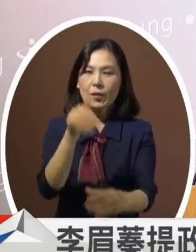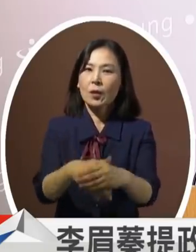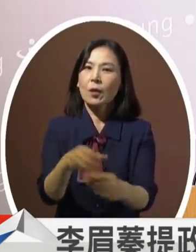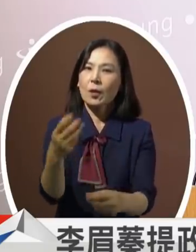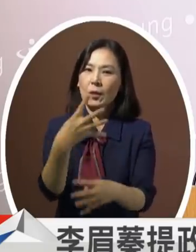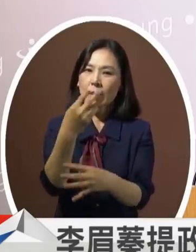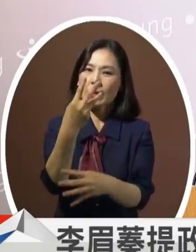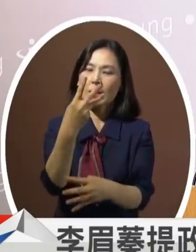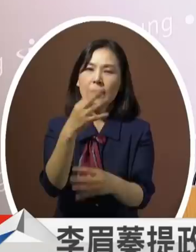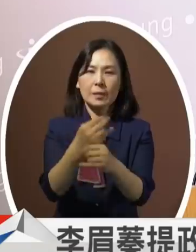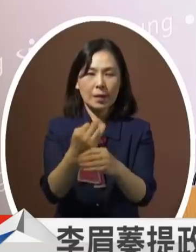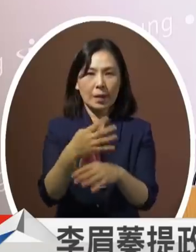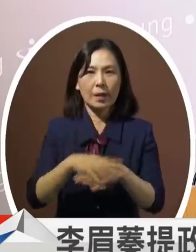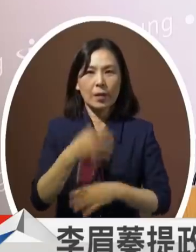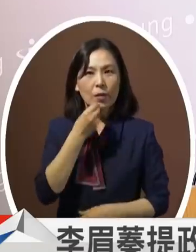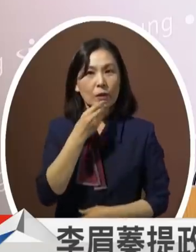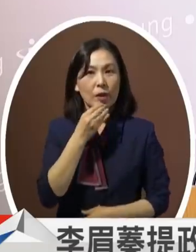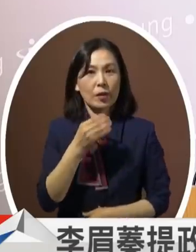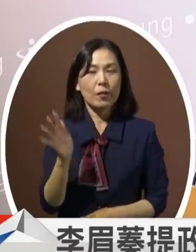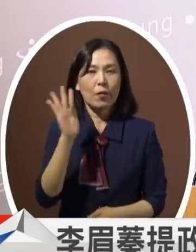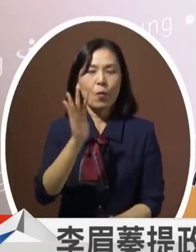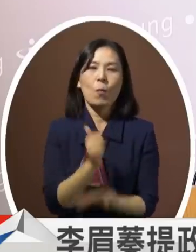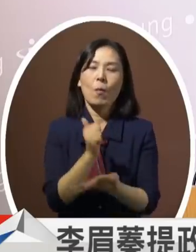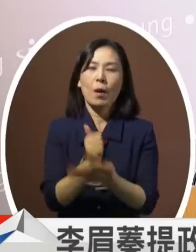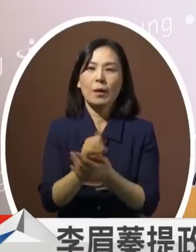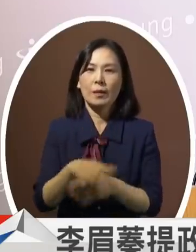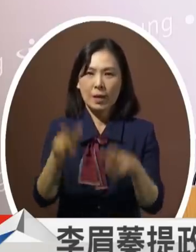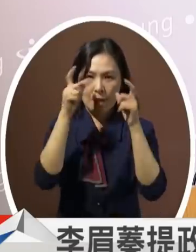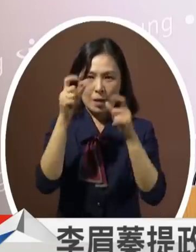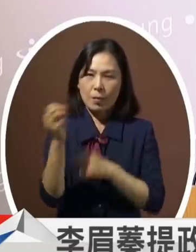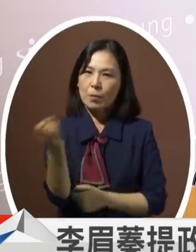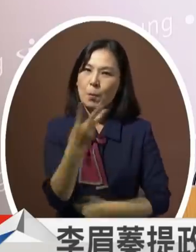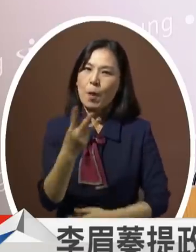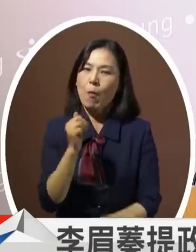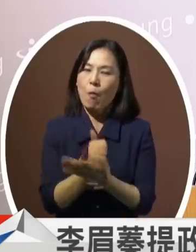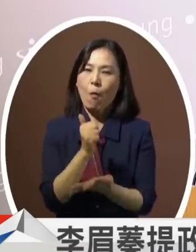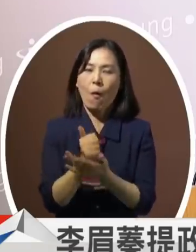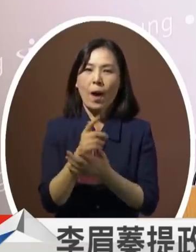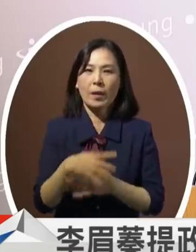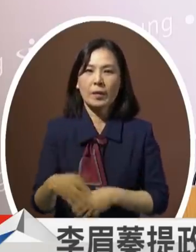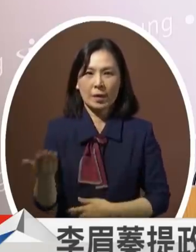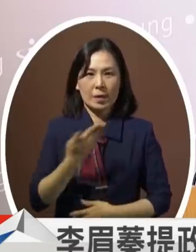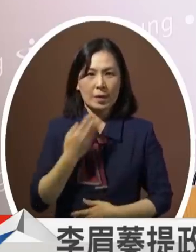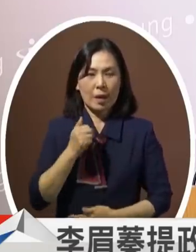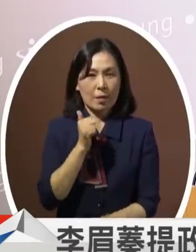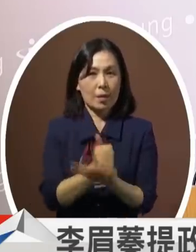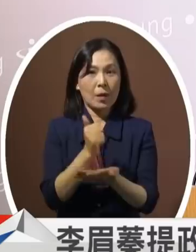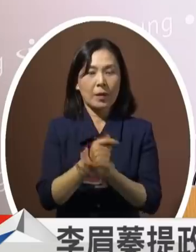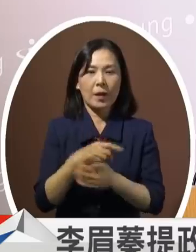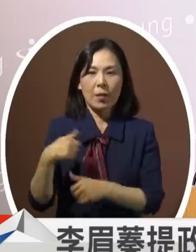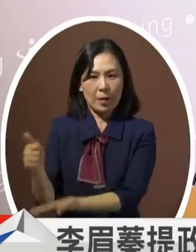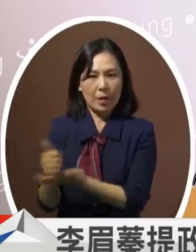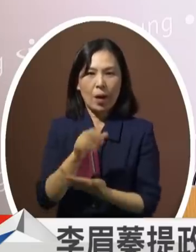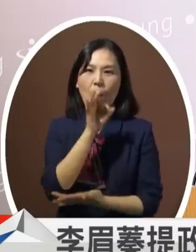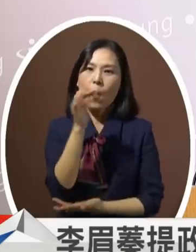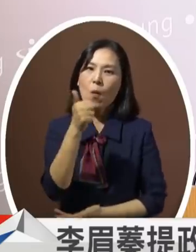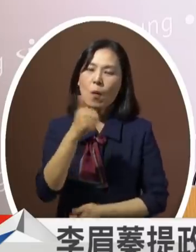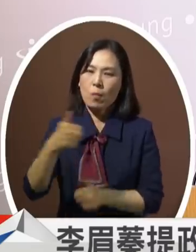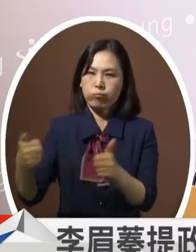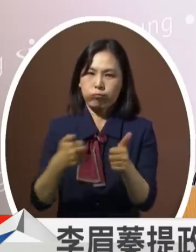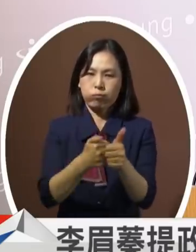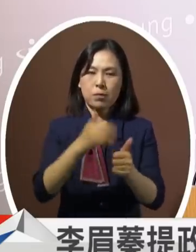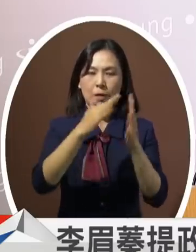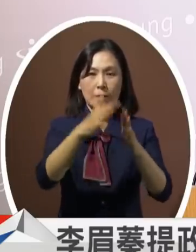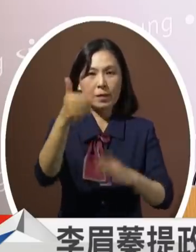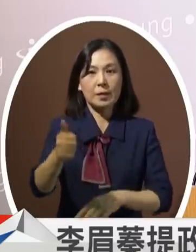福来报道创造高雄的三营让梅梅珍当市长我会邀请吴义正当我的副市长至于